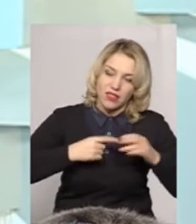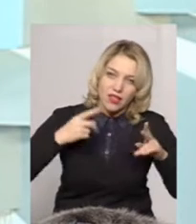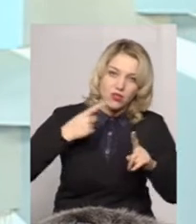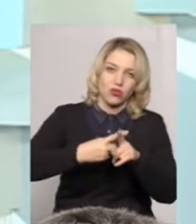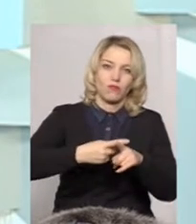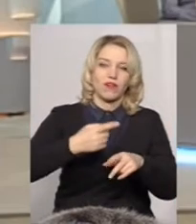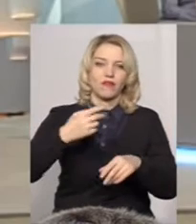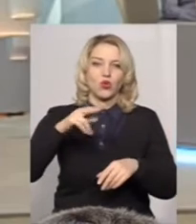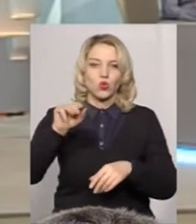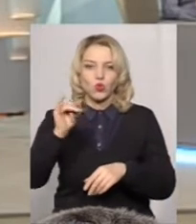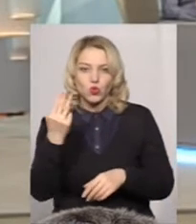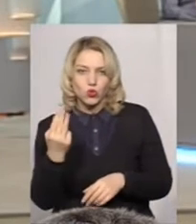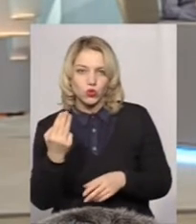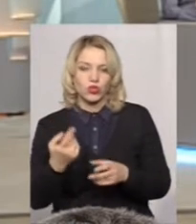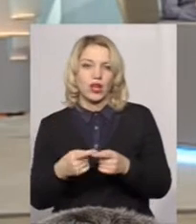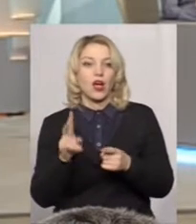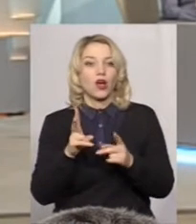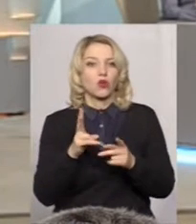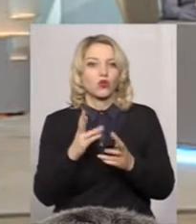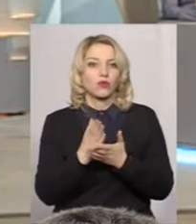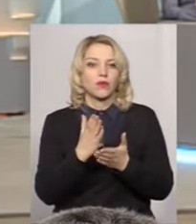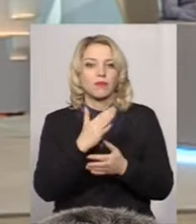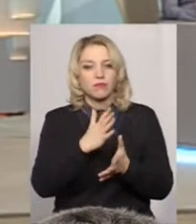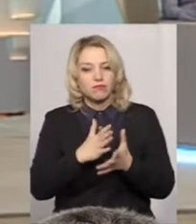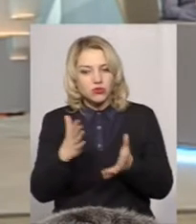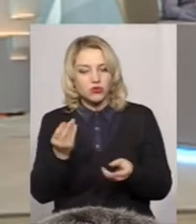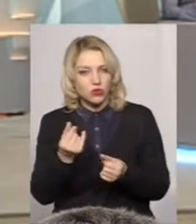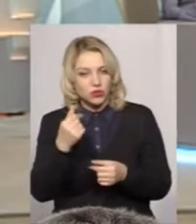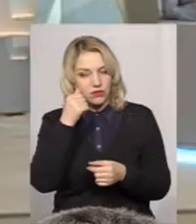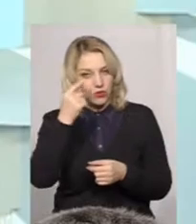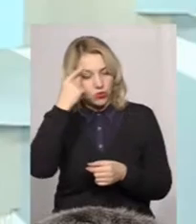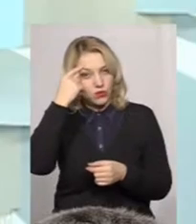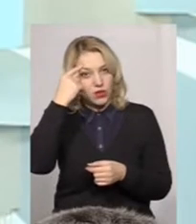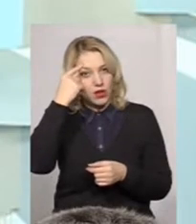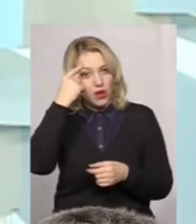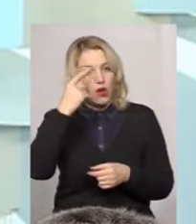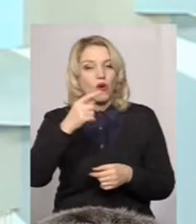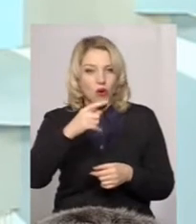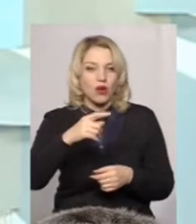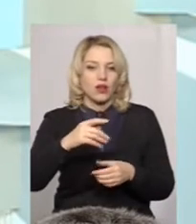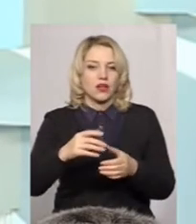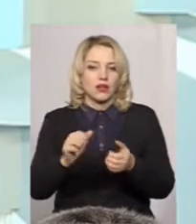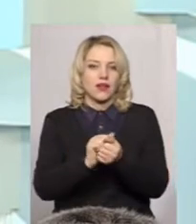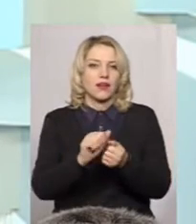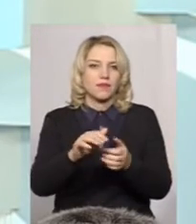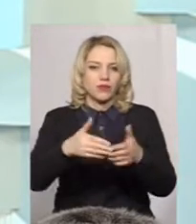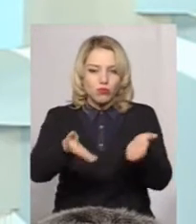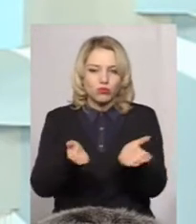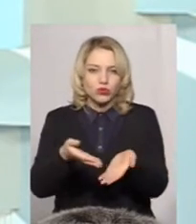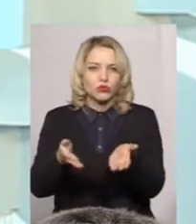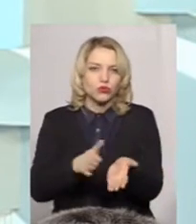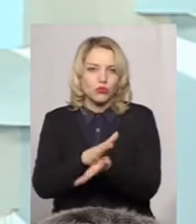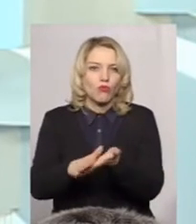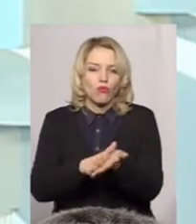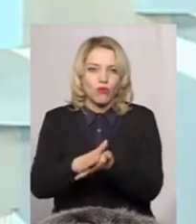чи до маминої хати. Ви, той, хто має більше коштів, завтра буде думати про посудомійну машину. Тобто, якість життя